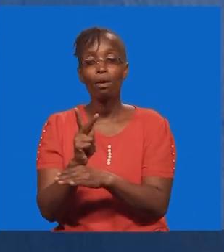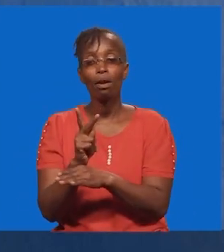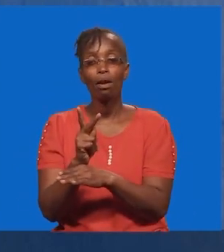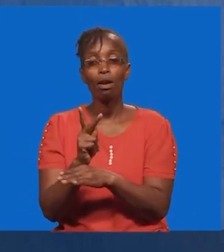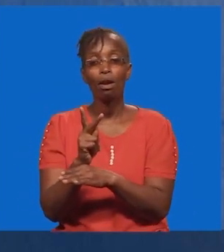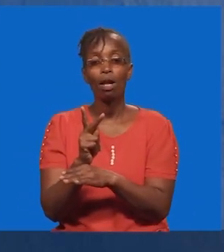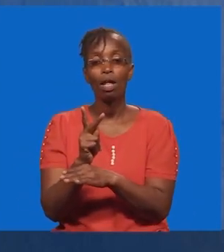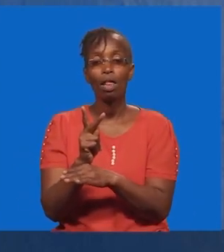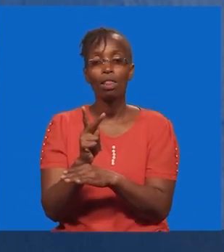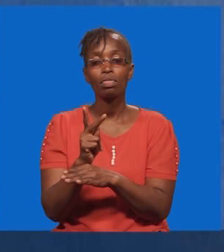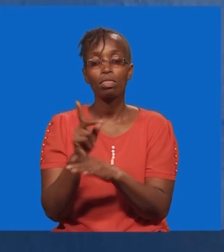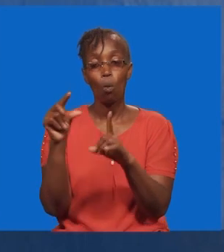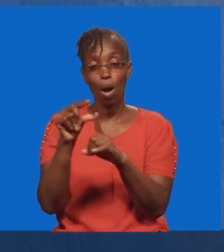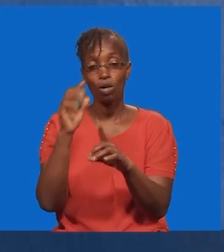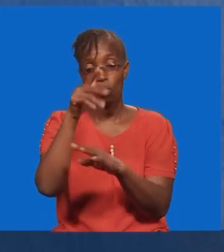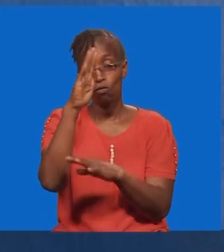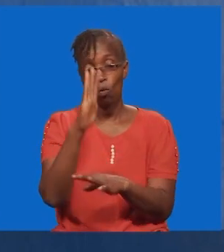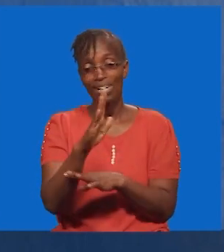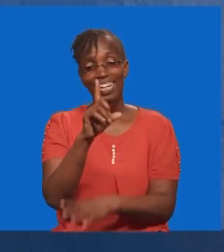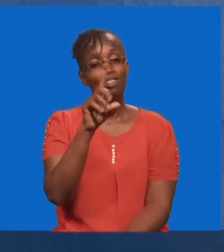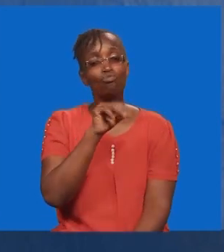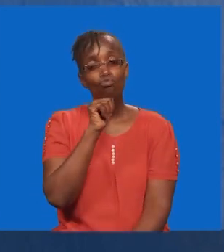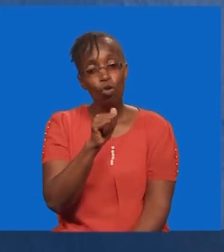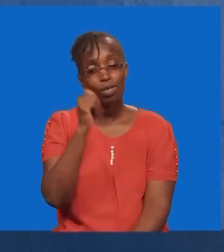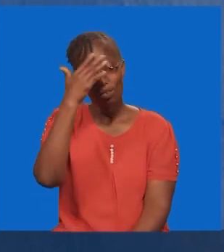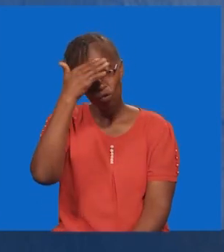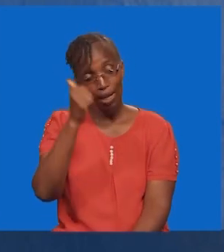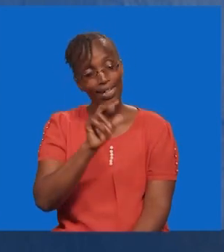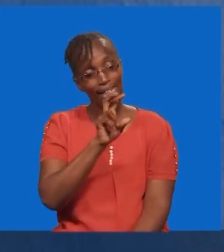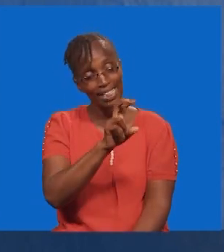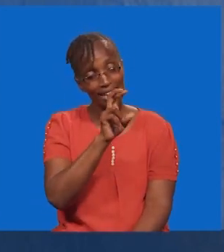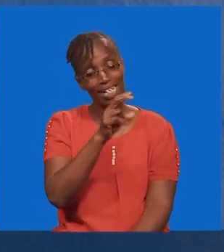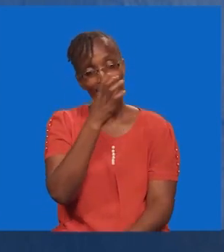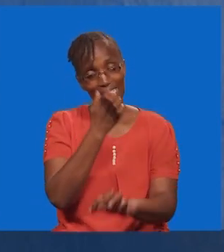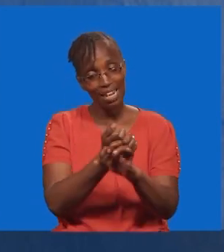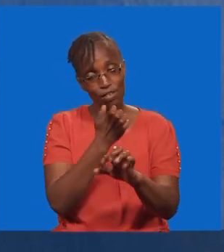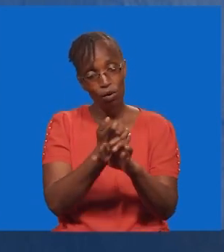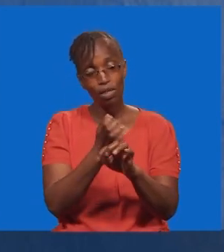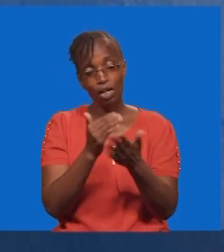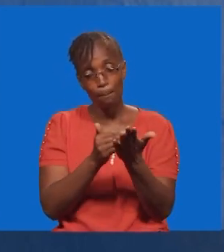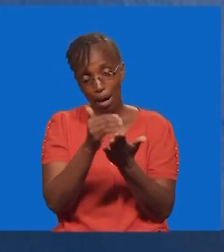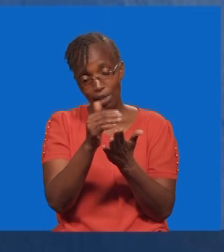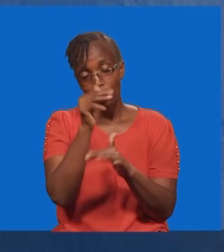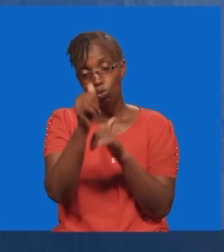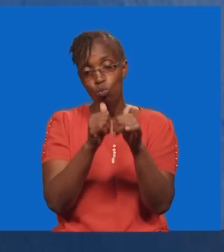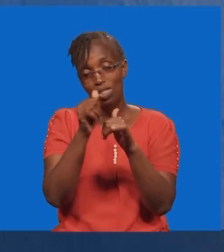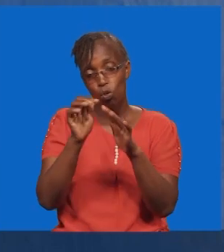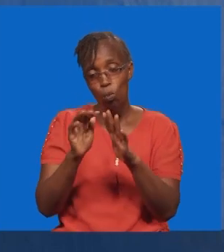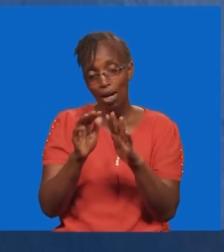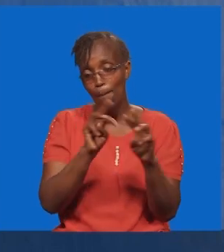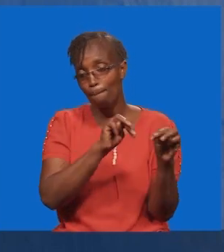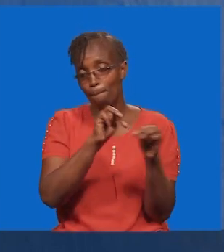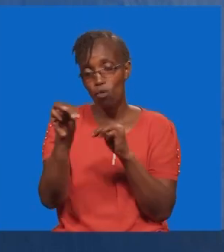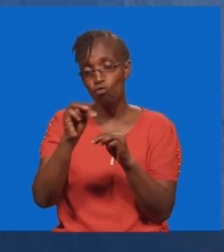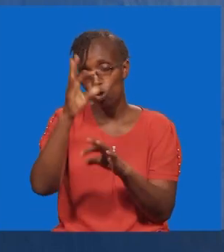ukapotoka, usije ukasau, usije ukawona mangumu ya kaweza kukutua imani yako katika mwenyezi